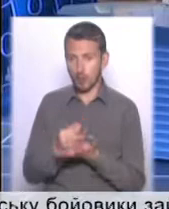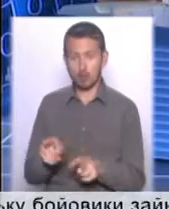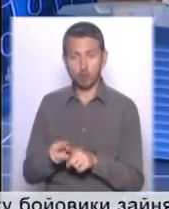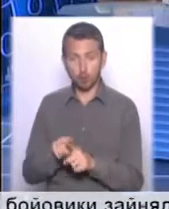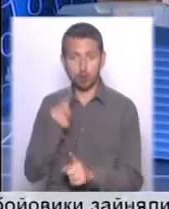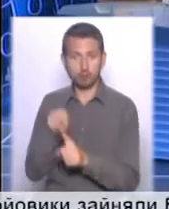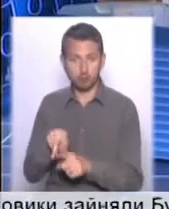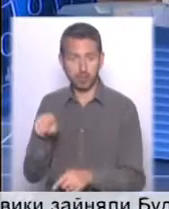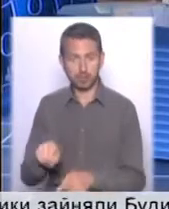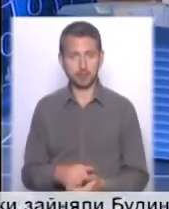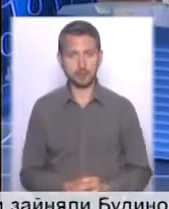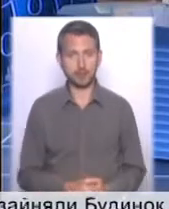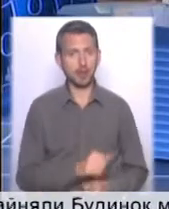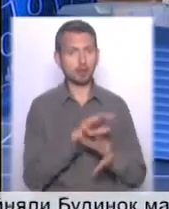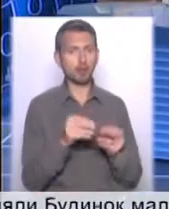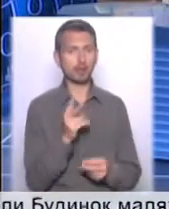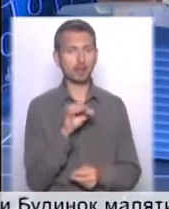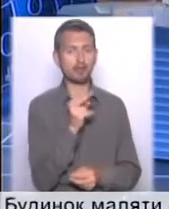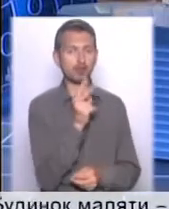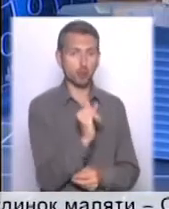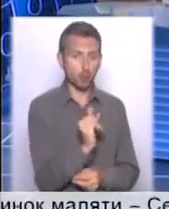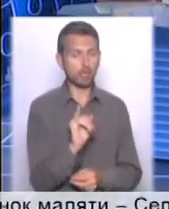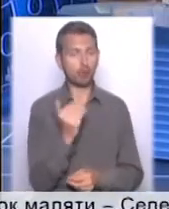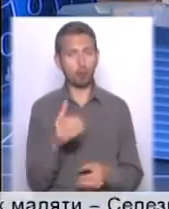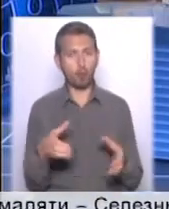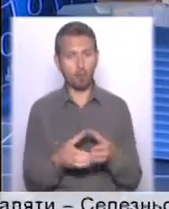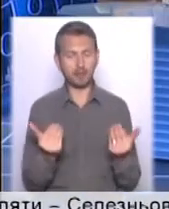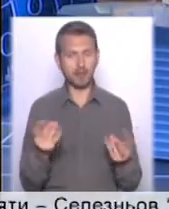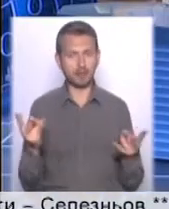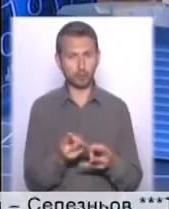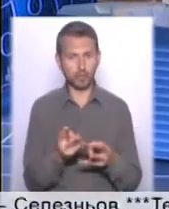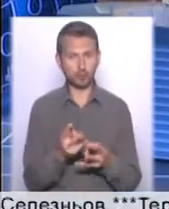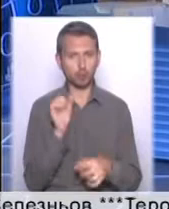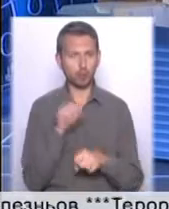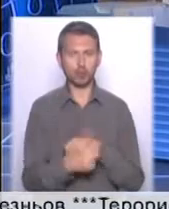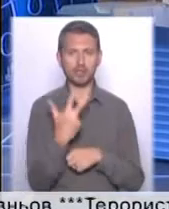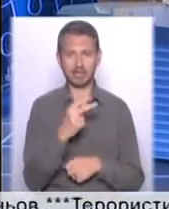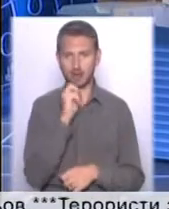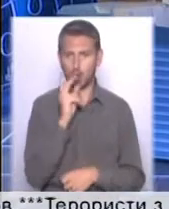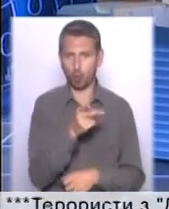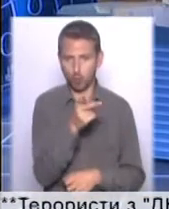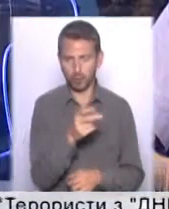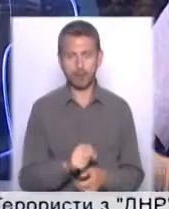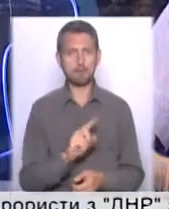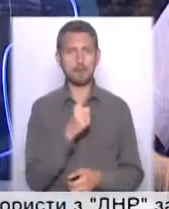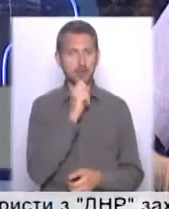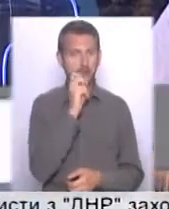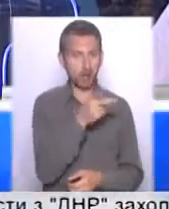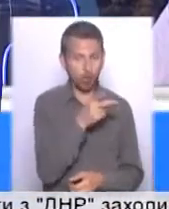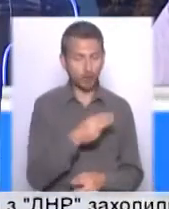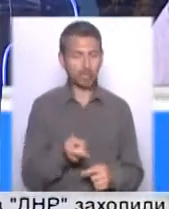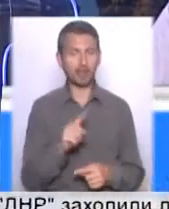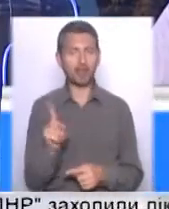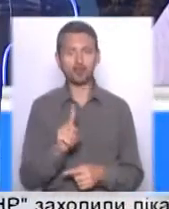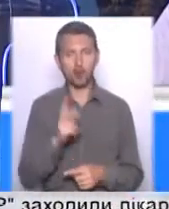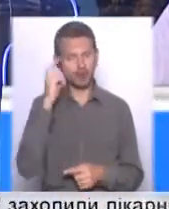фактично на них? Загалом, клічку його команді, насправді, зараз потрібно збороти три дракони. Перший дракон – це, безумовно, те, що